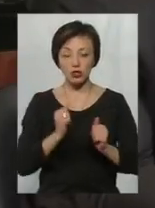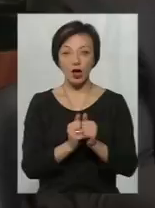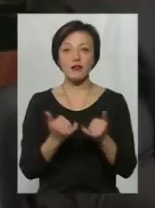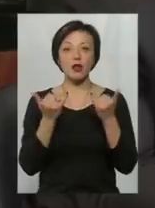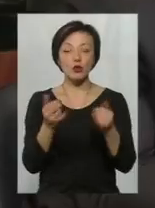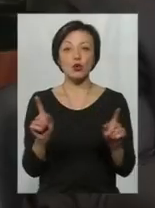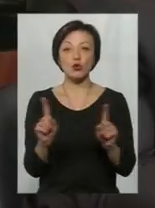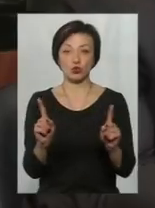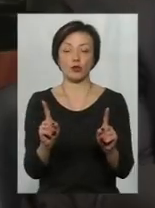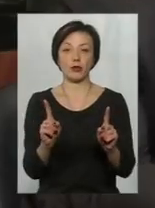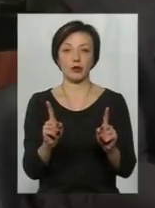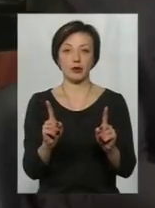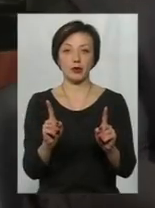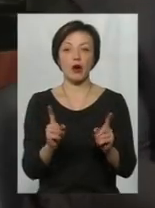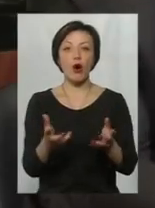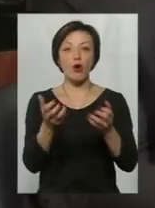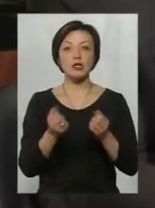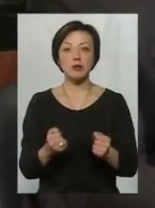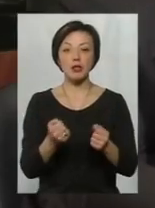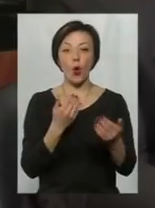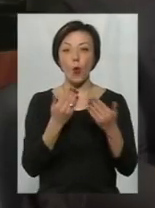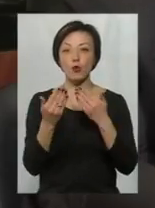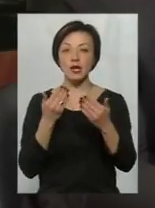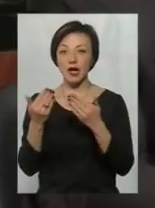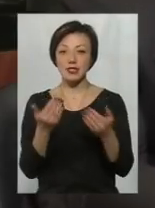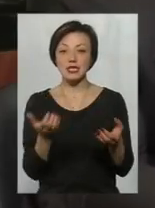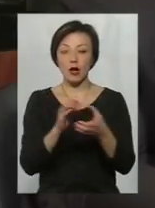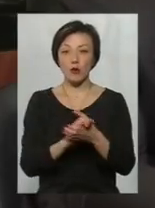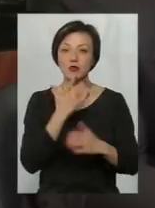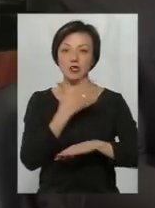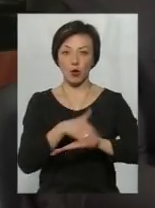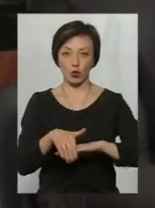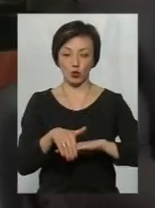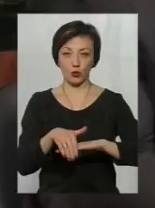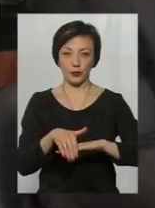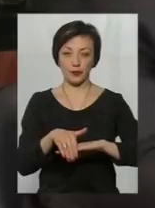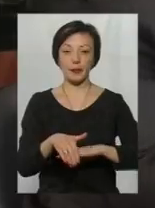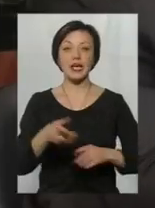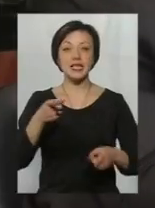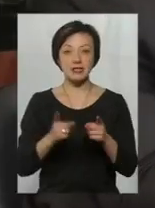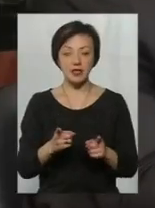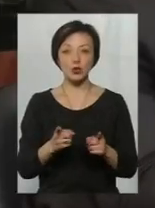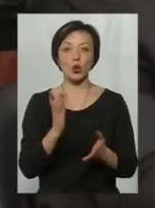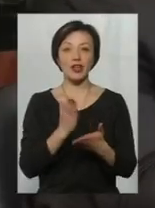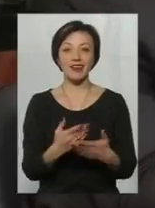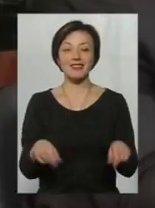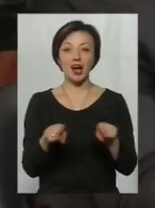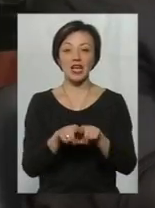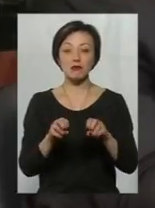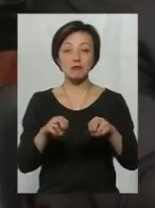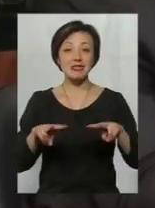для того, щоб отримати комунікації і знайомство за кордоном. Звісно, є такі